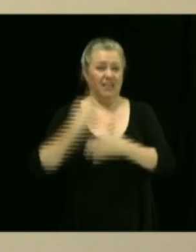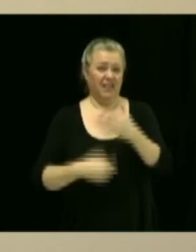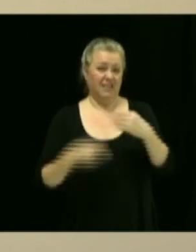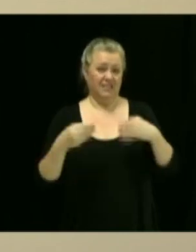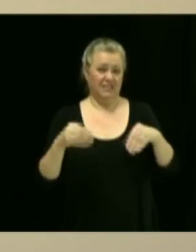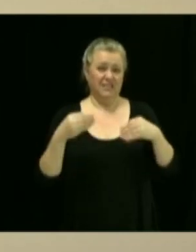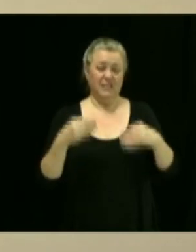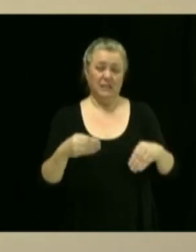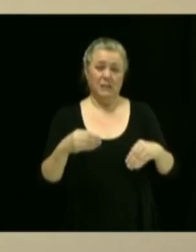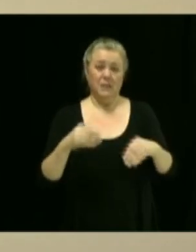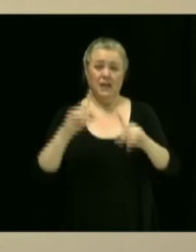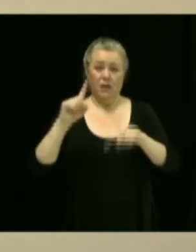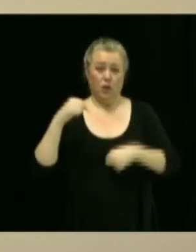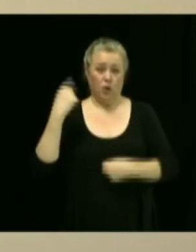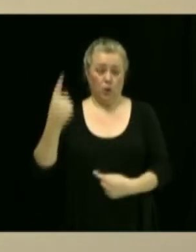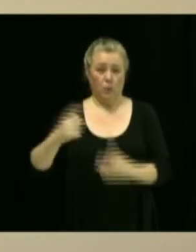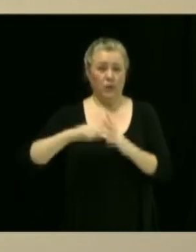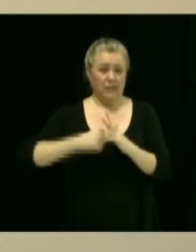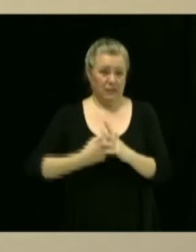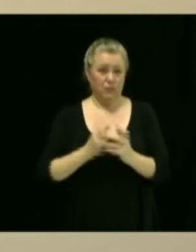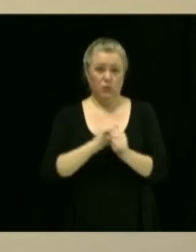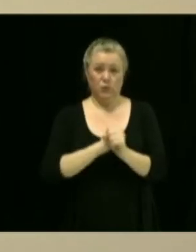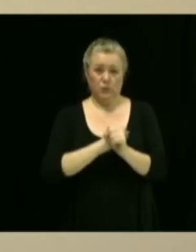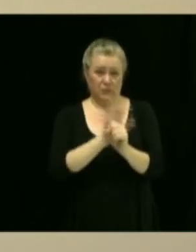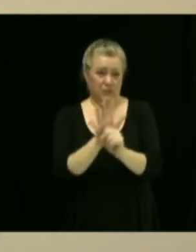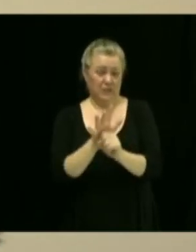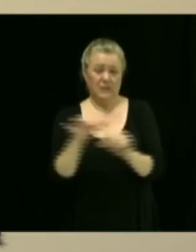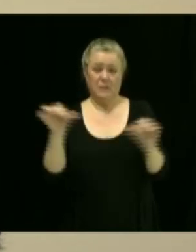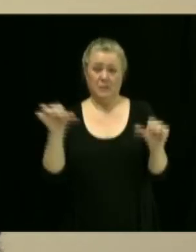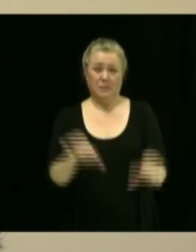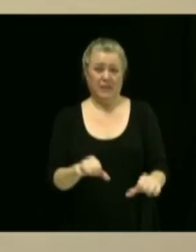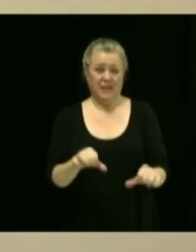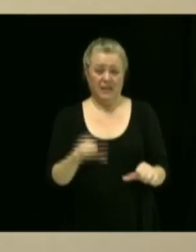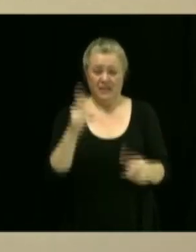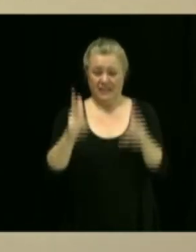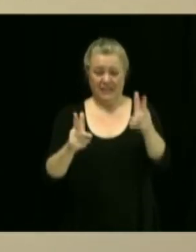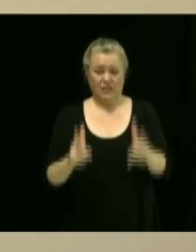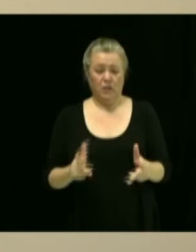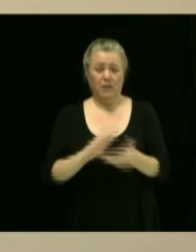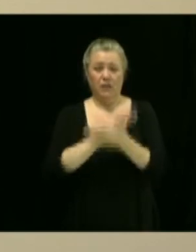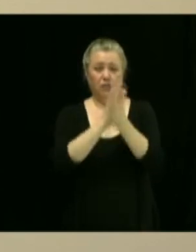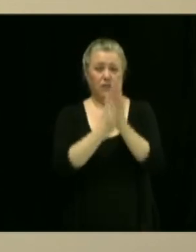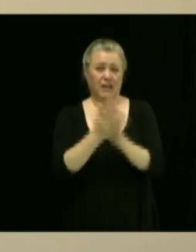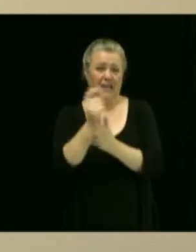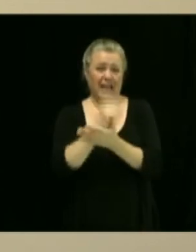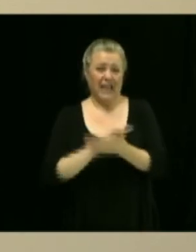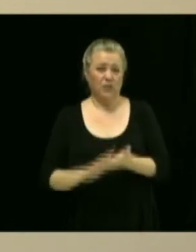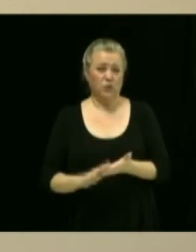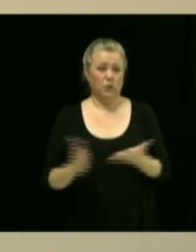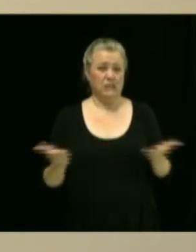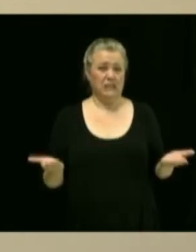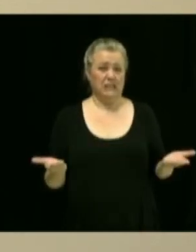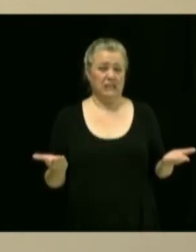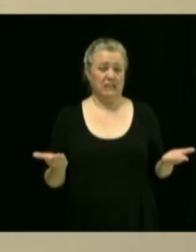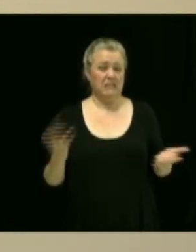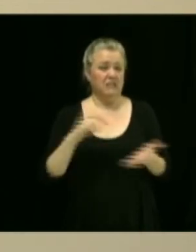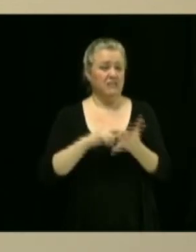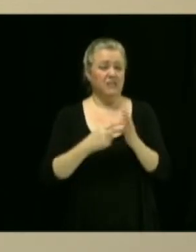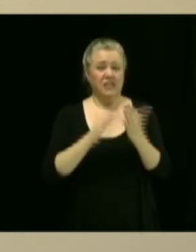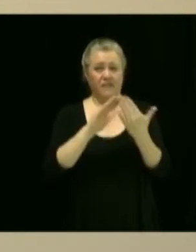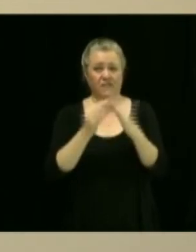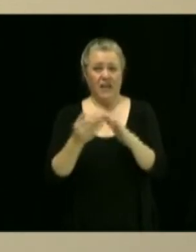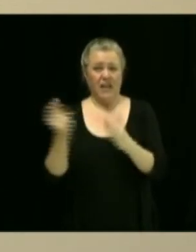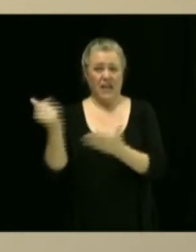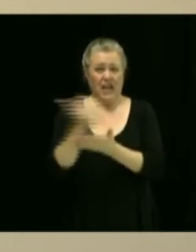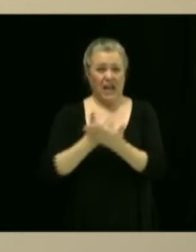début de la pandémie où, jusqu'à maintenant, ces stationnements-là sont devenus gratuits. Donc, la ville n'amasse pas le